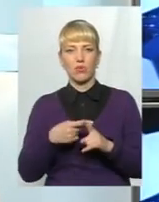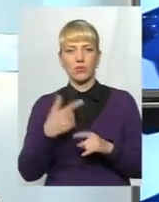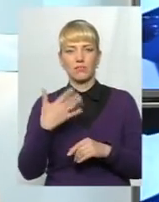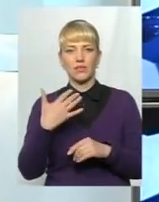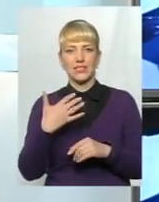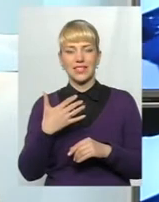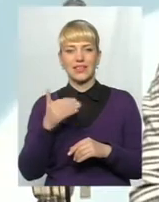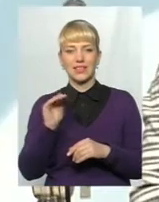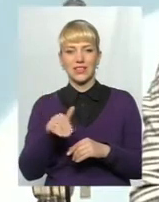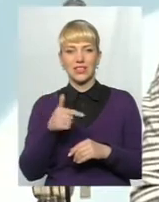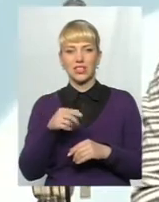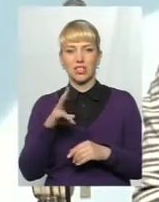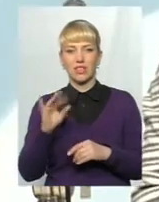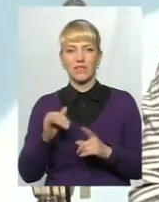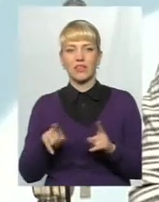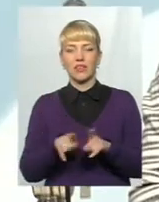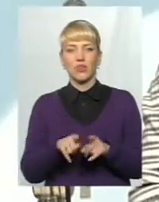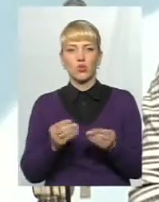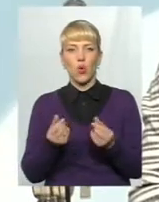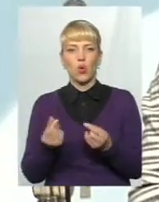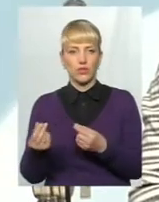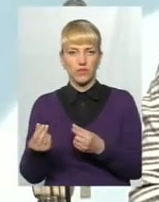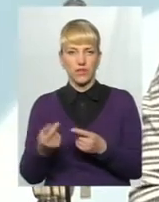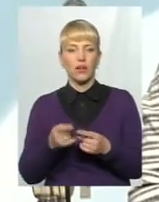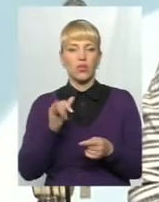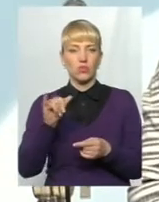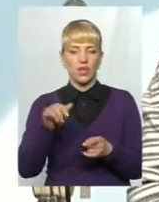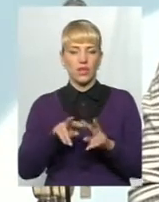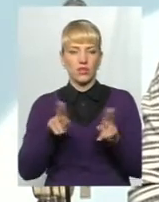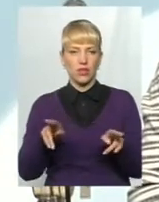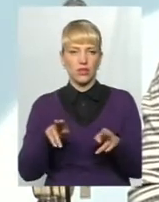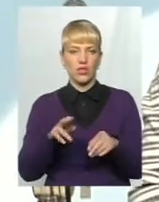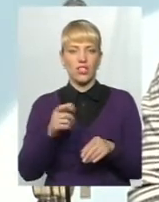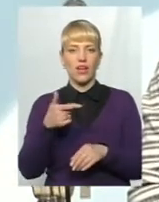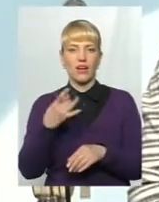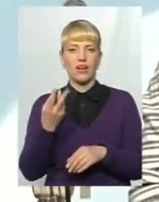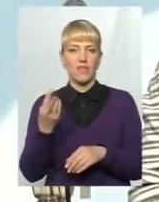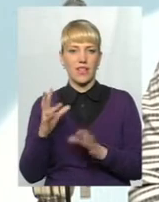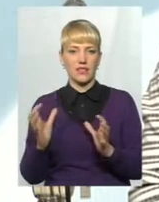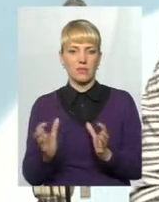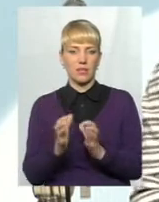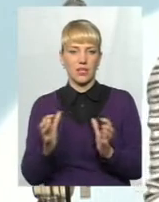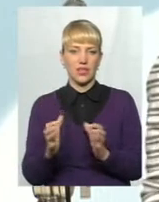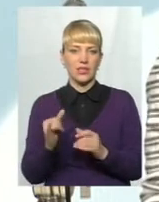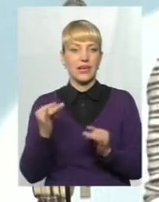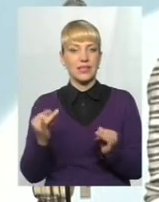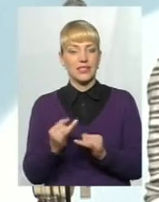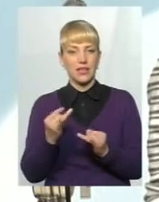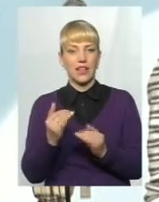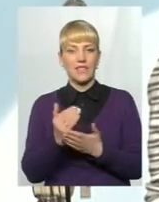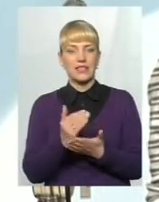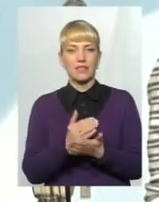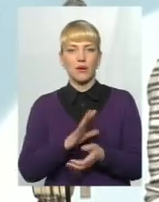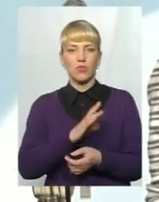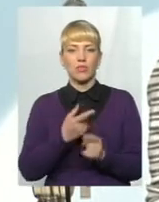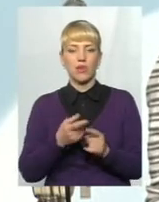копійками тисяч гривень. І готівка, в неї аналогічно у гривні зберіглася. І дуже цікава стаття була,